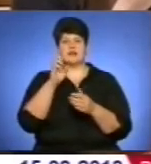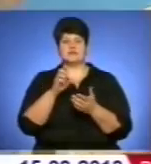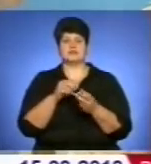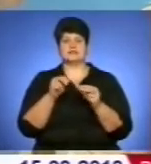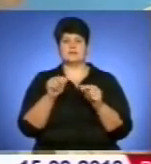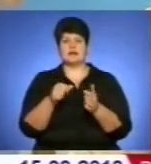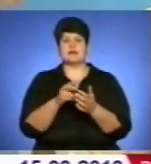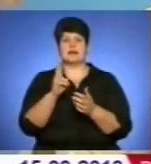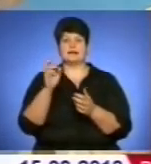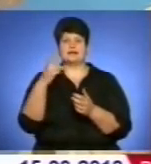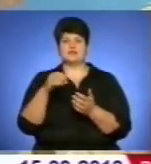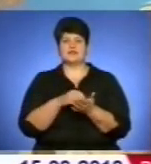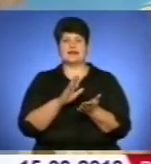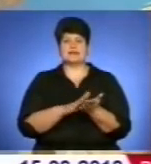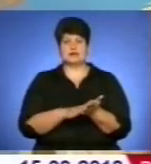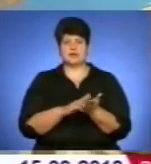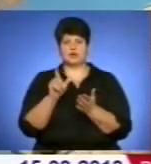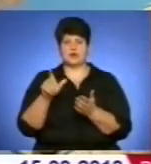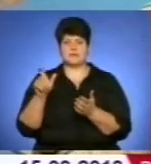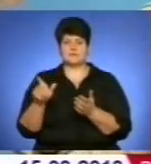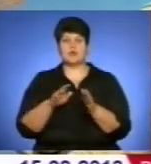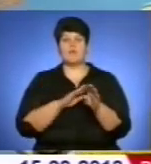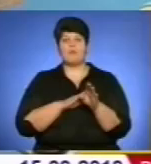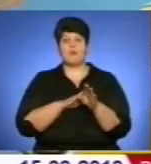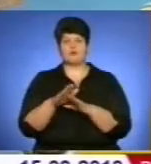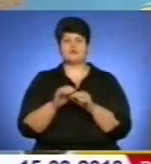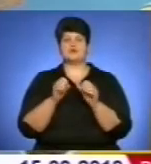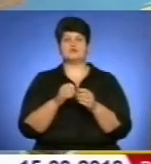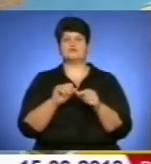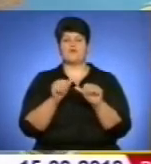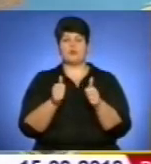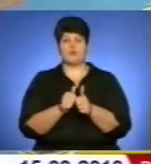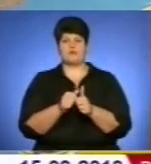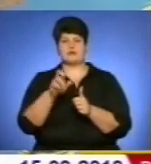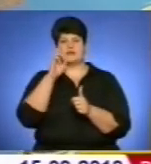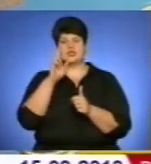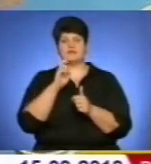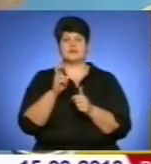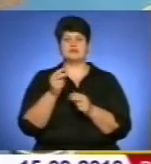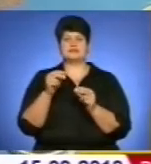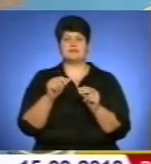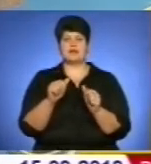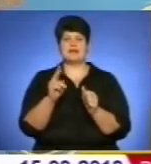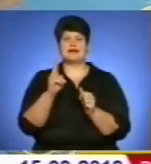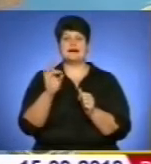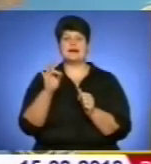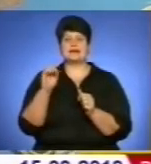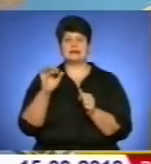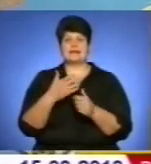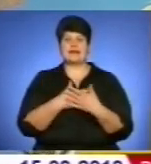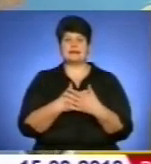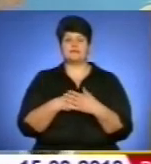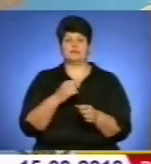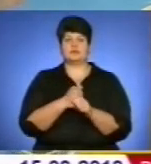державної реєстрації земельних ділянок та понад 6 тисяч заяв на надання витягів з державного земельного кадастру. Реєстрацію